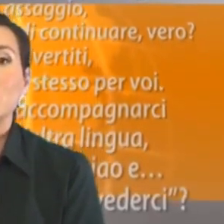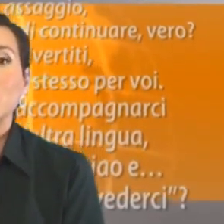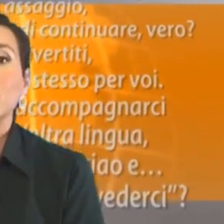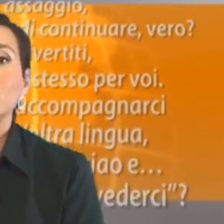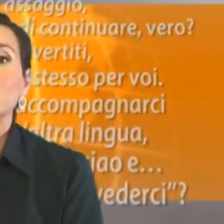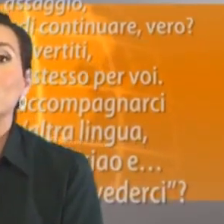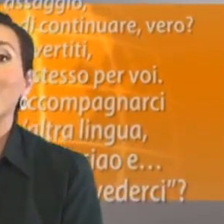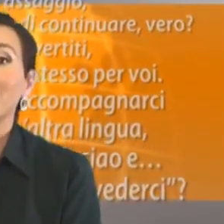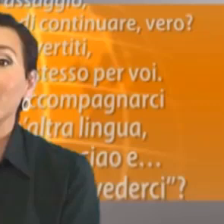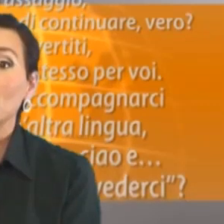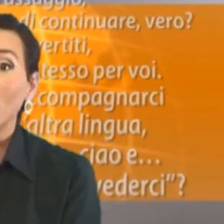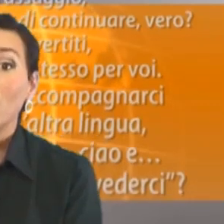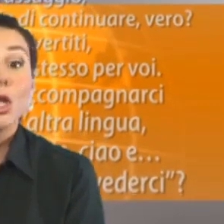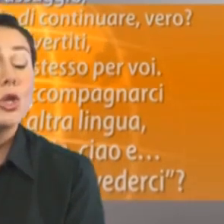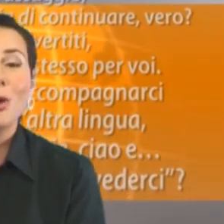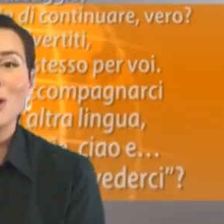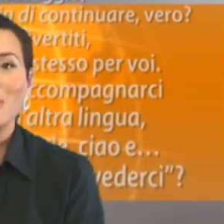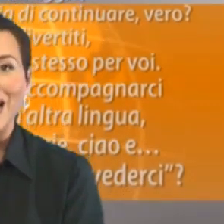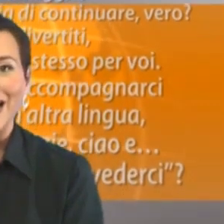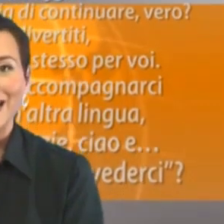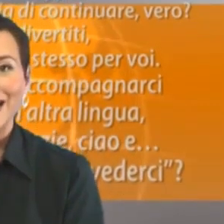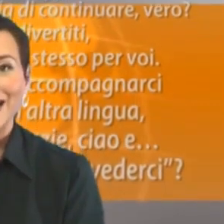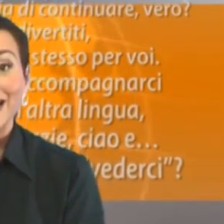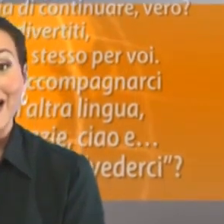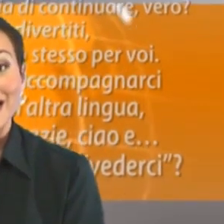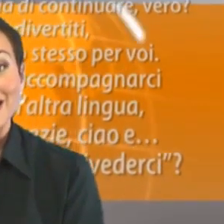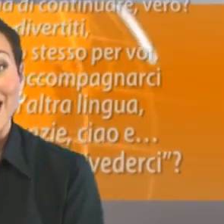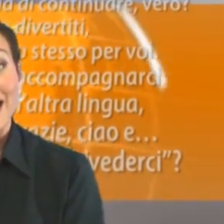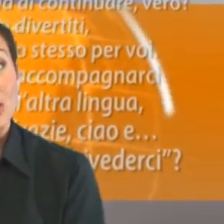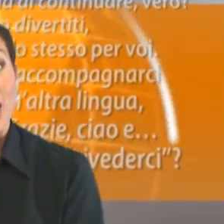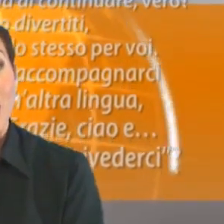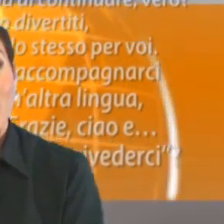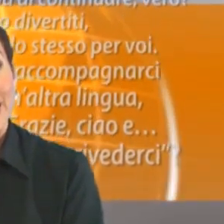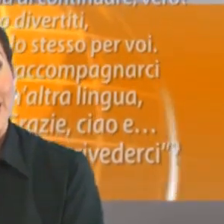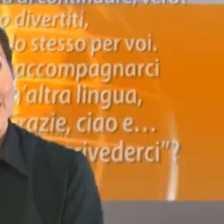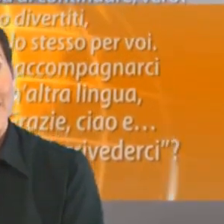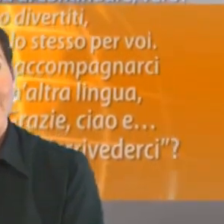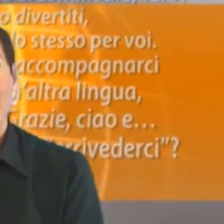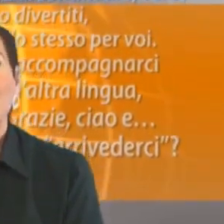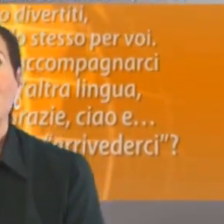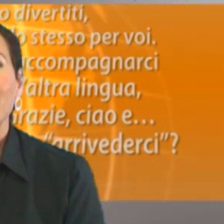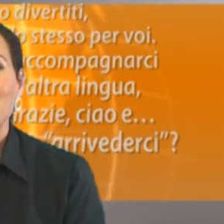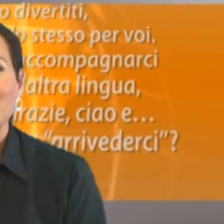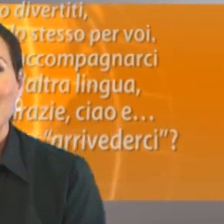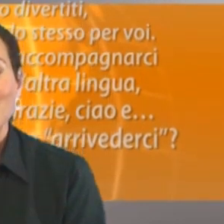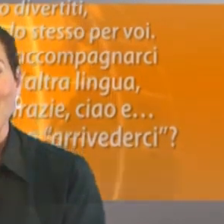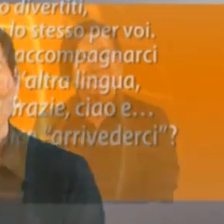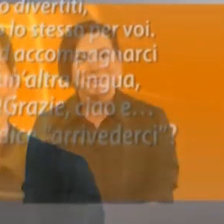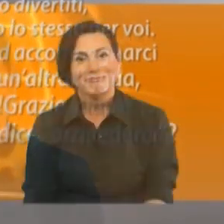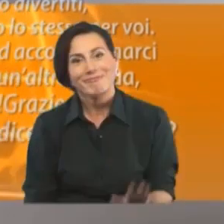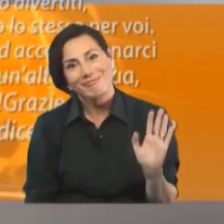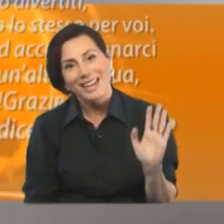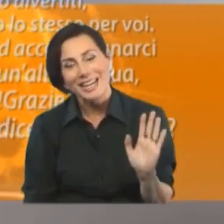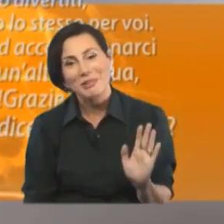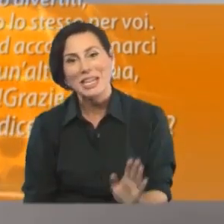accompagnarci nello studio di un'altra lingua non meno bella. Grazie, ciao e ricordate come si dice?